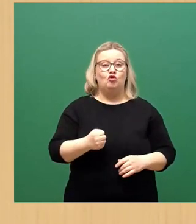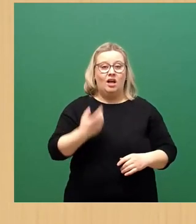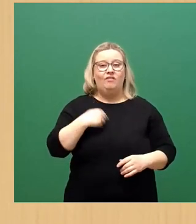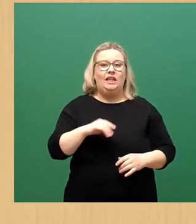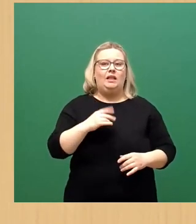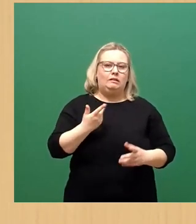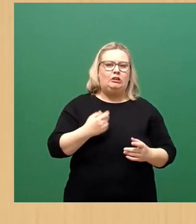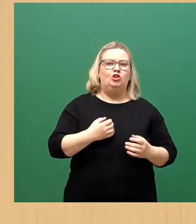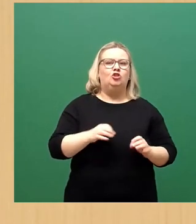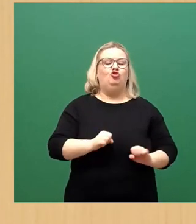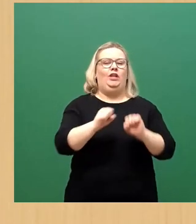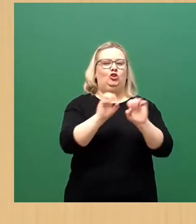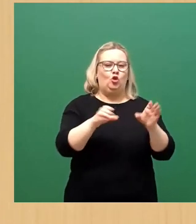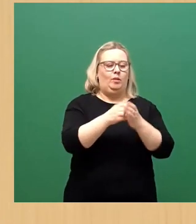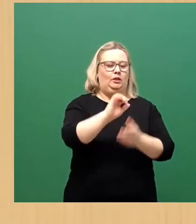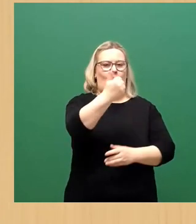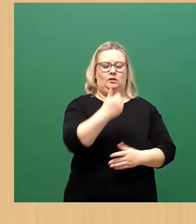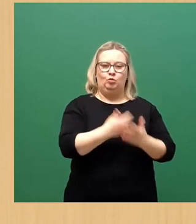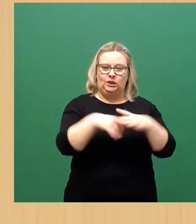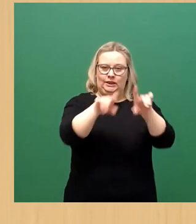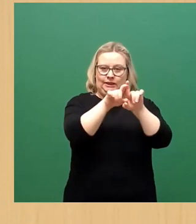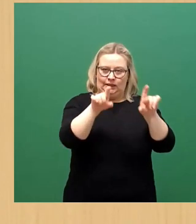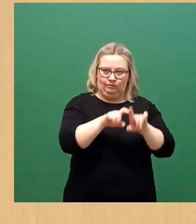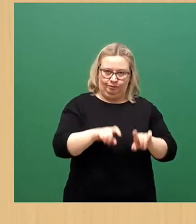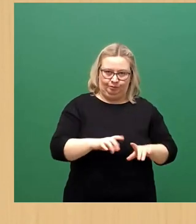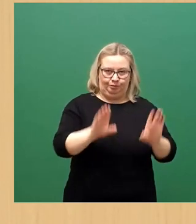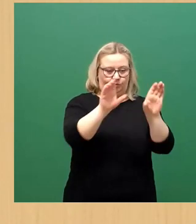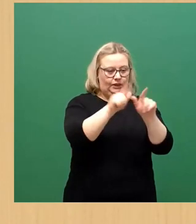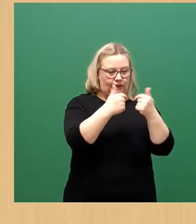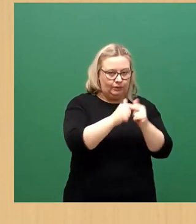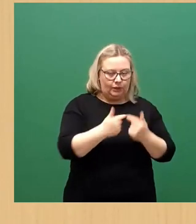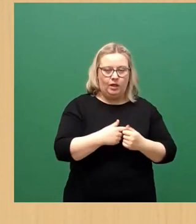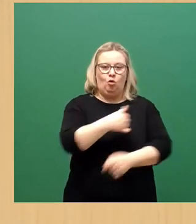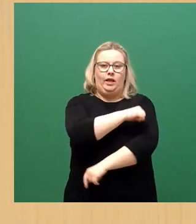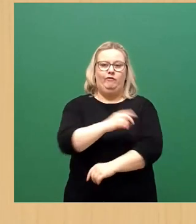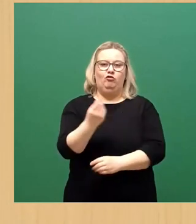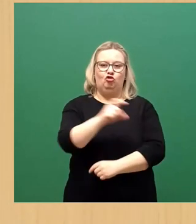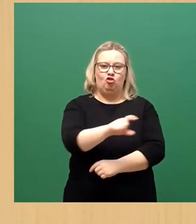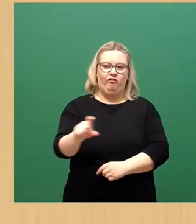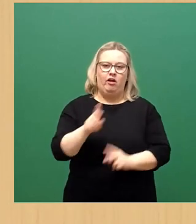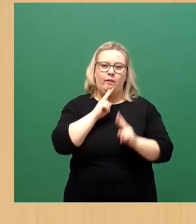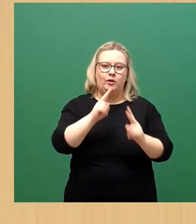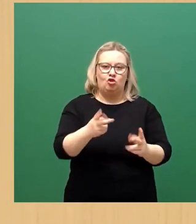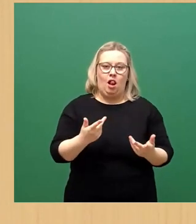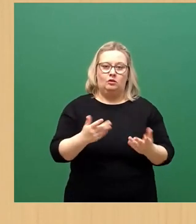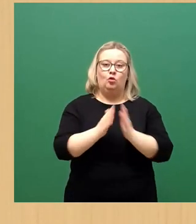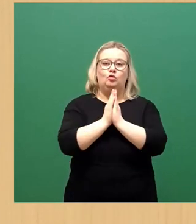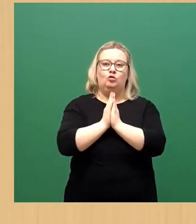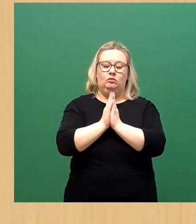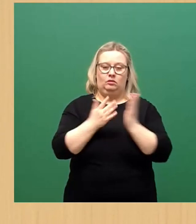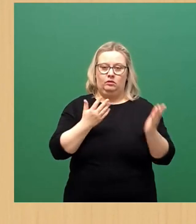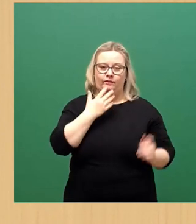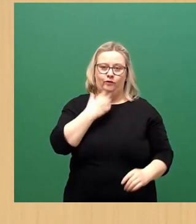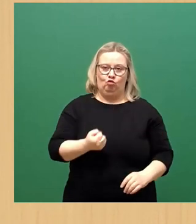das Team aufgestellt, wir haben den Impfstoff bestellt und so Gott will, gehen wir jetzt